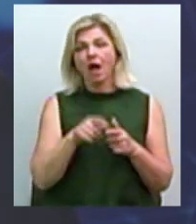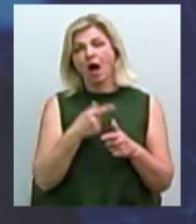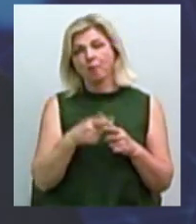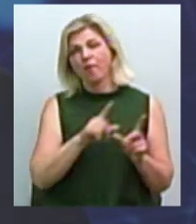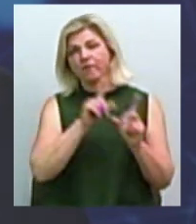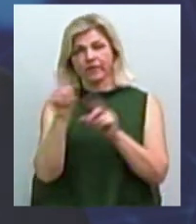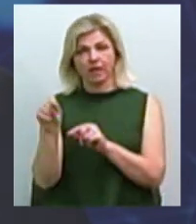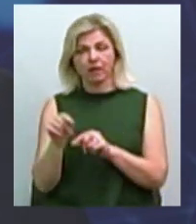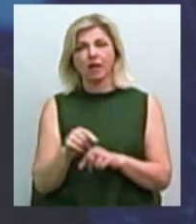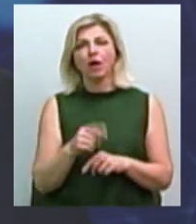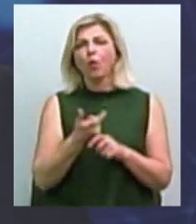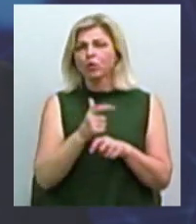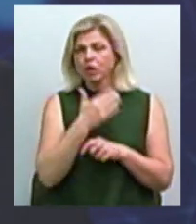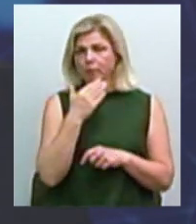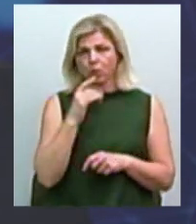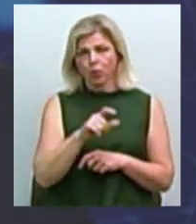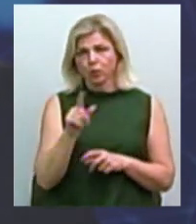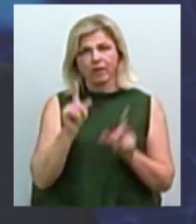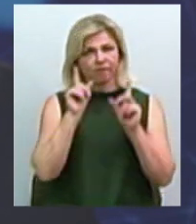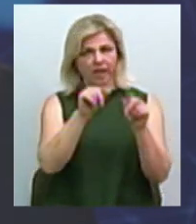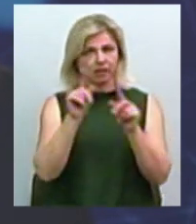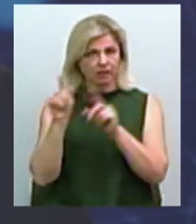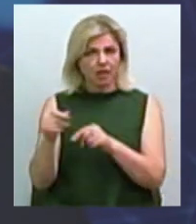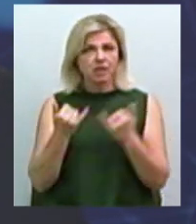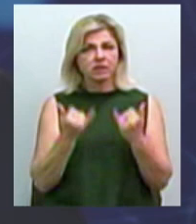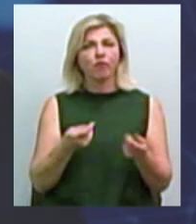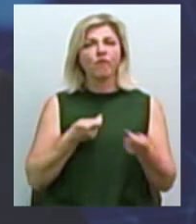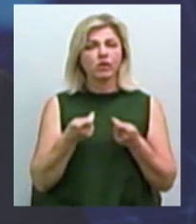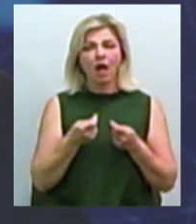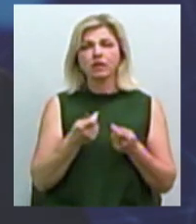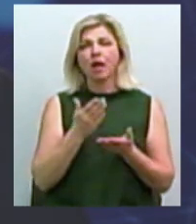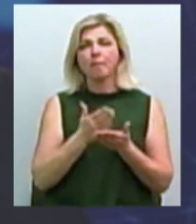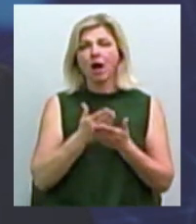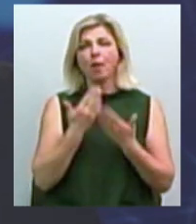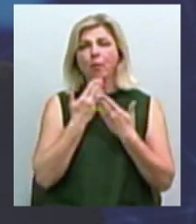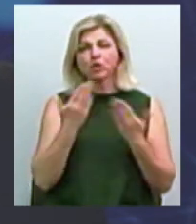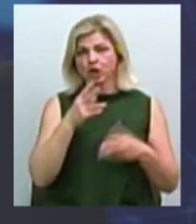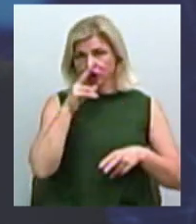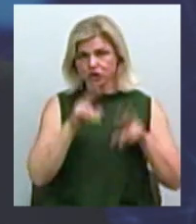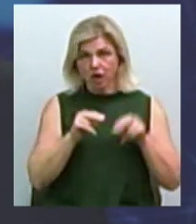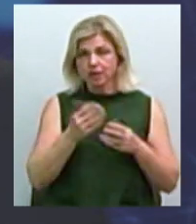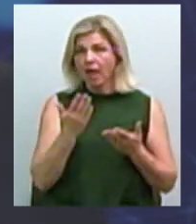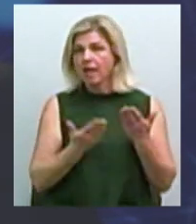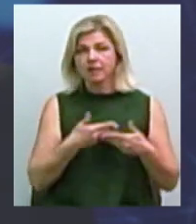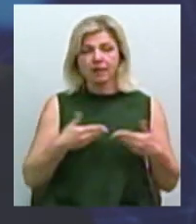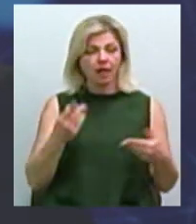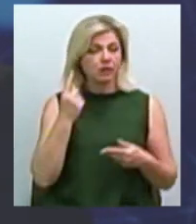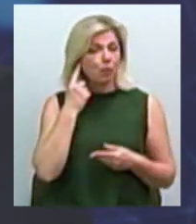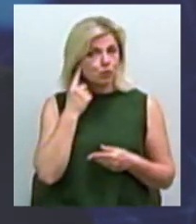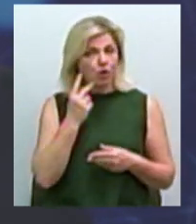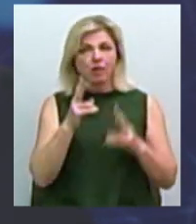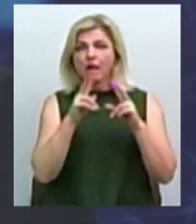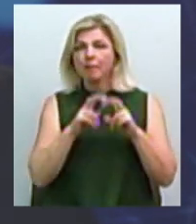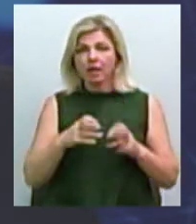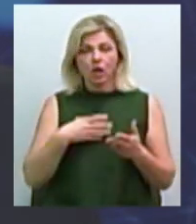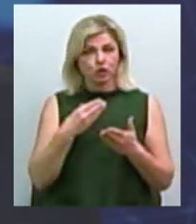Тенденція до виїзду людей дуже велика. Сьогодні влада має останній шанс. Якщо в нас не почує і не перегляне своє